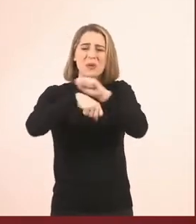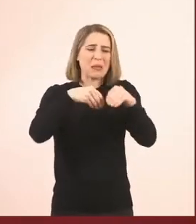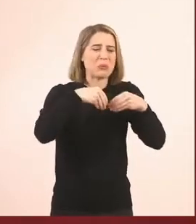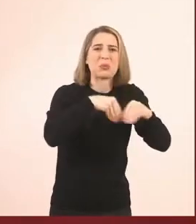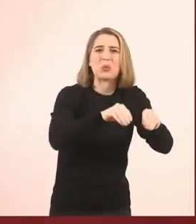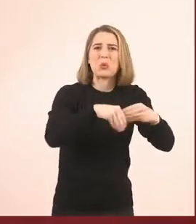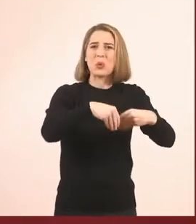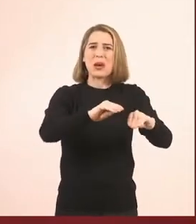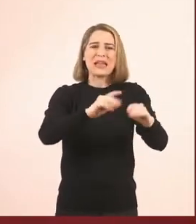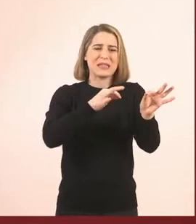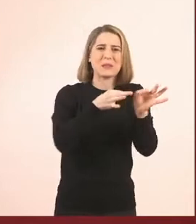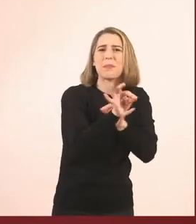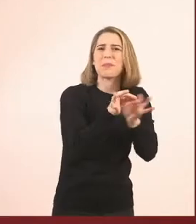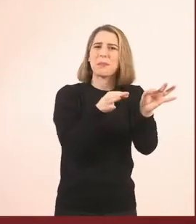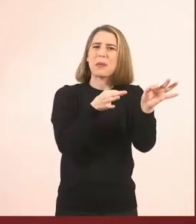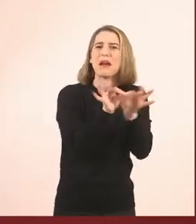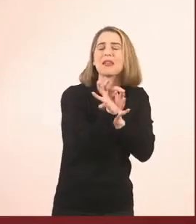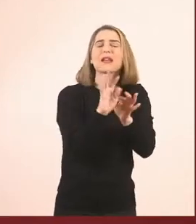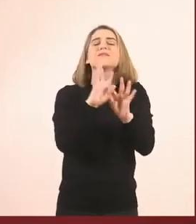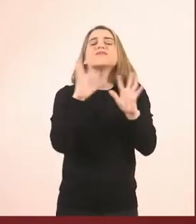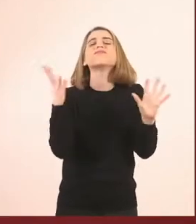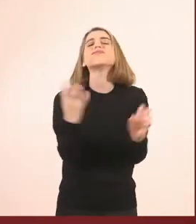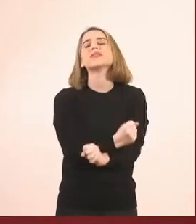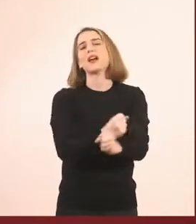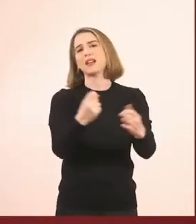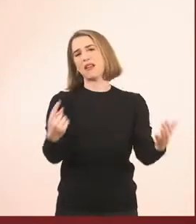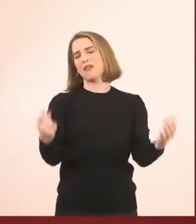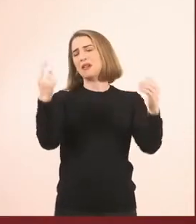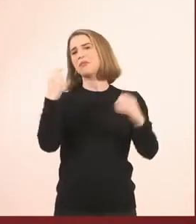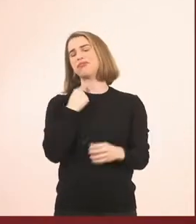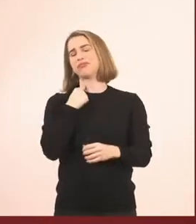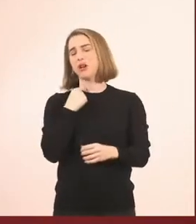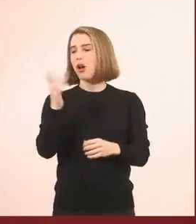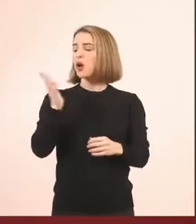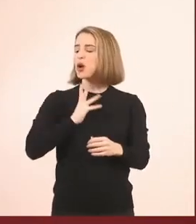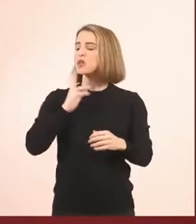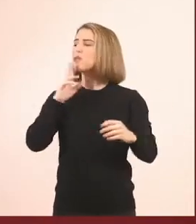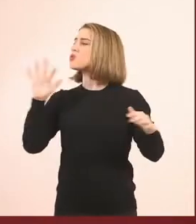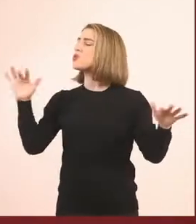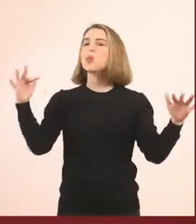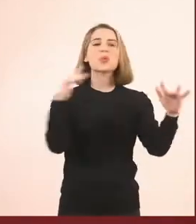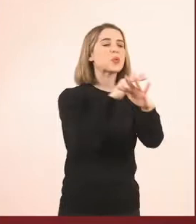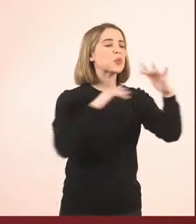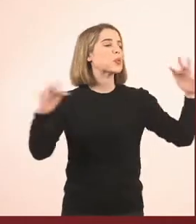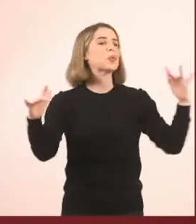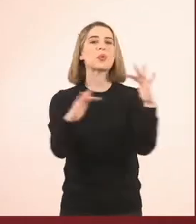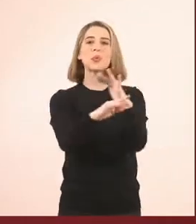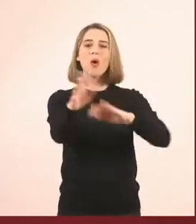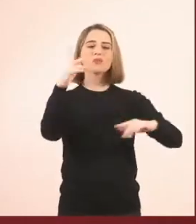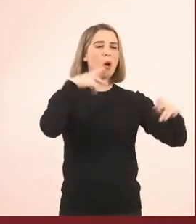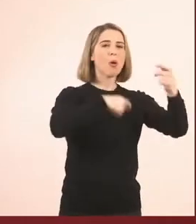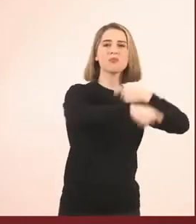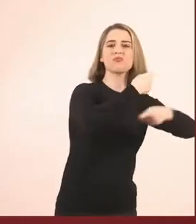πρωτοχρονιάς σπίρτα και όμως δεν τα καταφέρνει. Ο κόσμος πηγαίνει για ψώνια, κοιτάει πώς να φτιάξει το